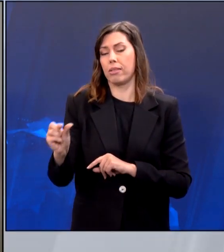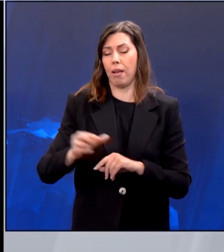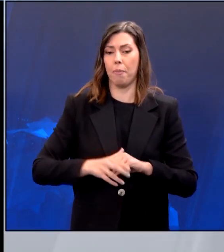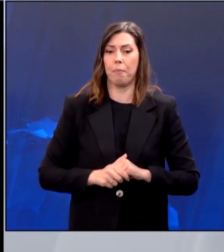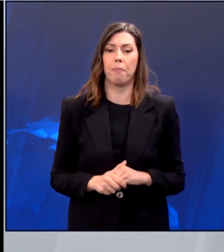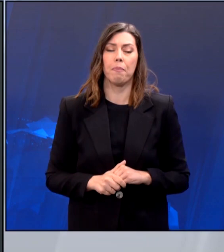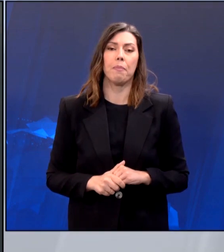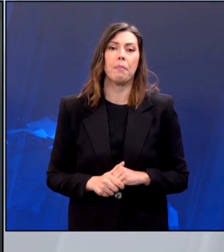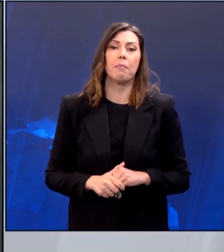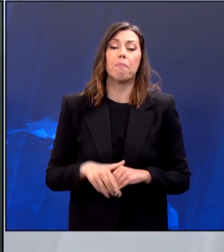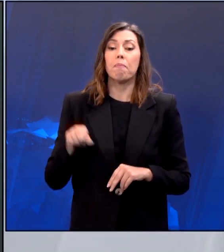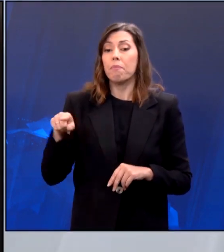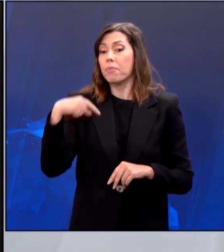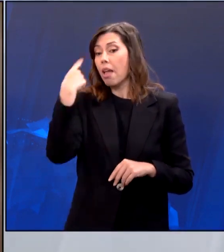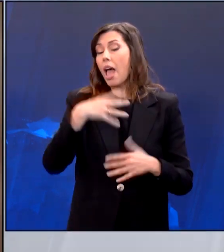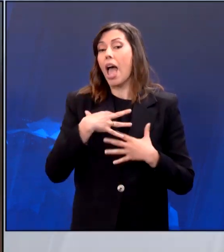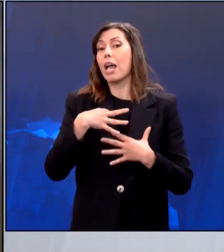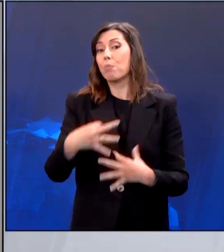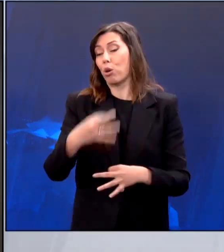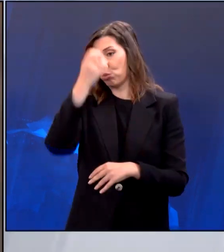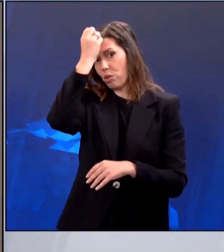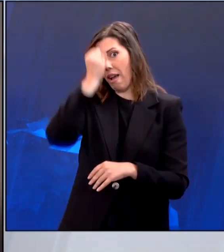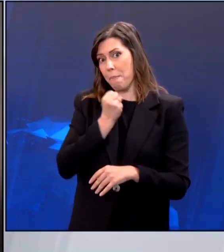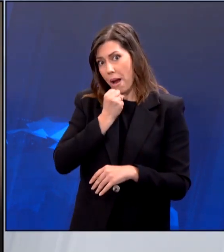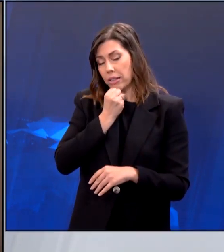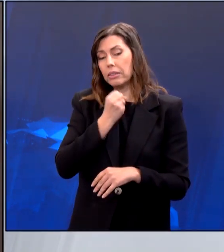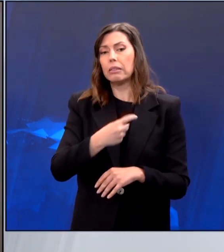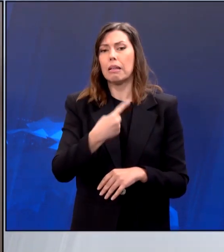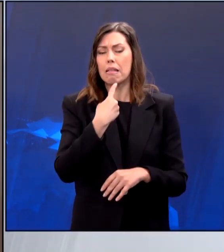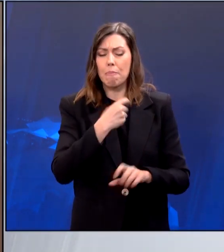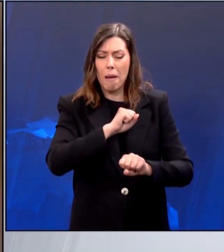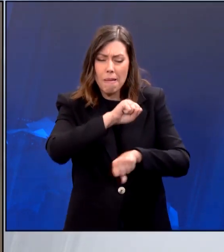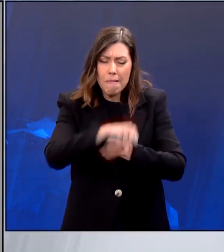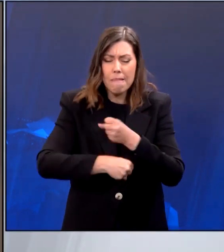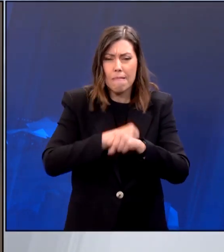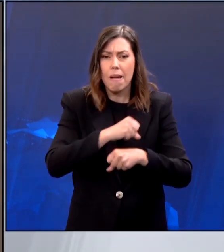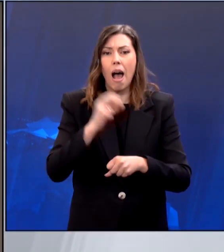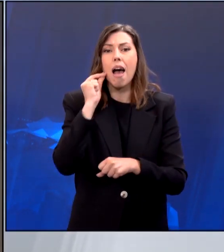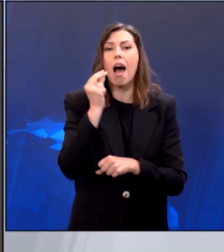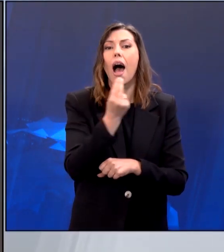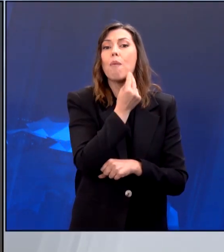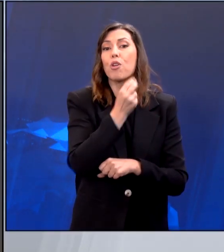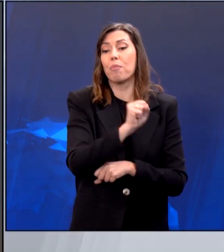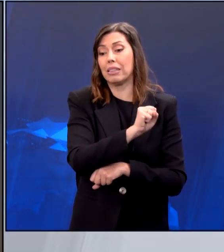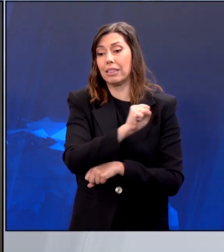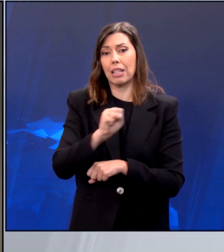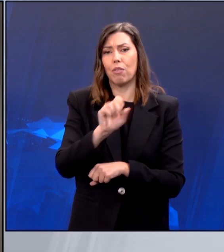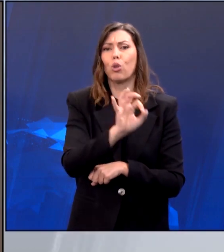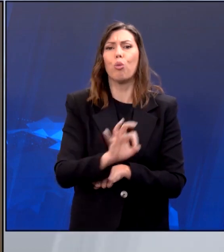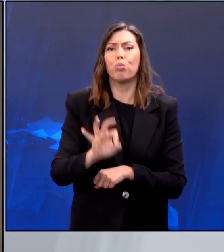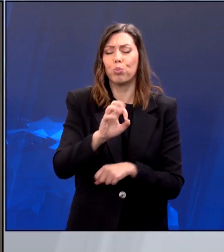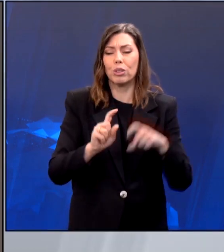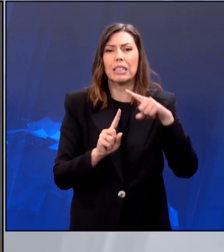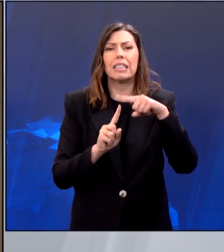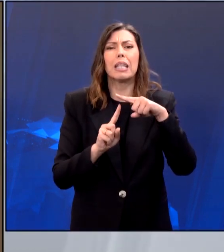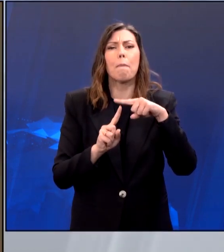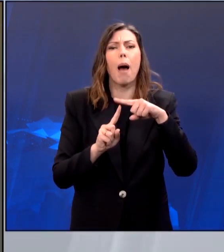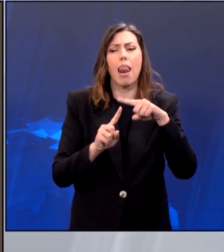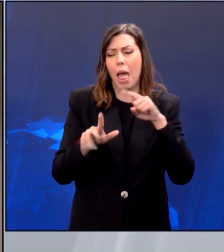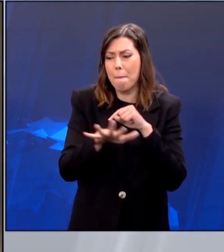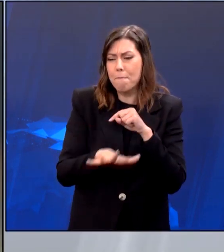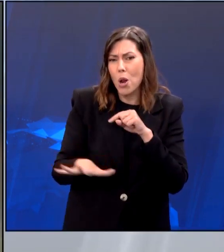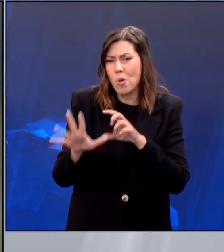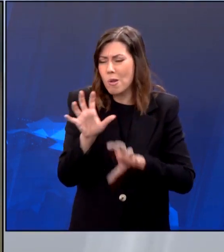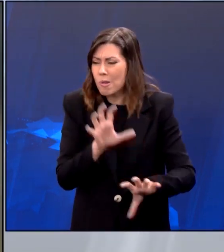Σύμφωνα με τον εκπρόσωπο της ένοπλης οργάνωσης, σε επιχείρηση που έγινε το απόγευμα του Σαββάτου στον καταβλισμό της Τζαμπάλια, μέλη της